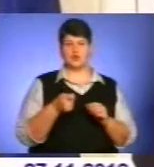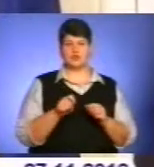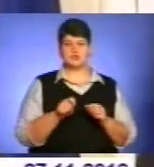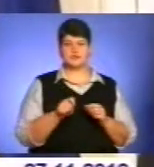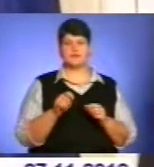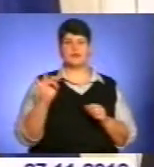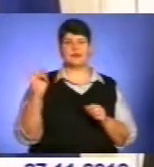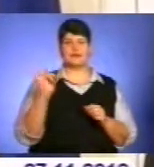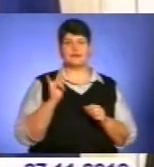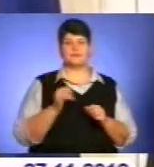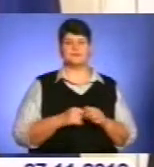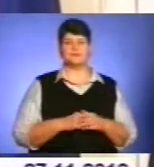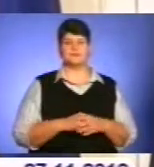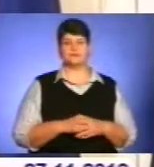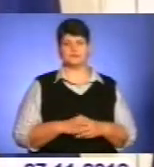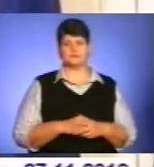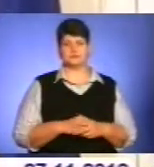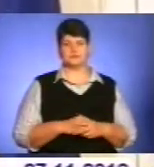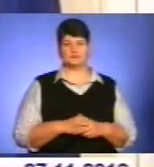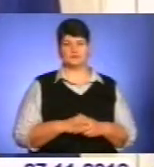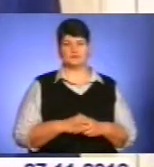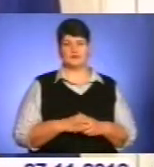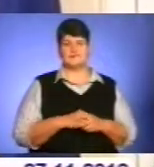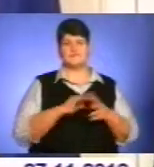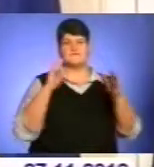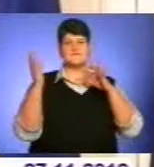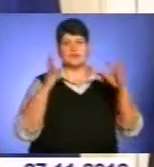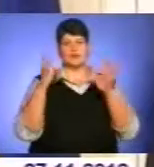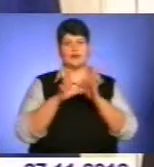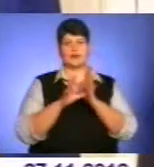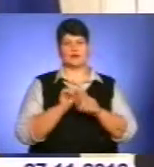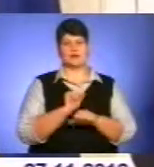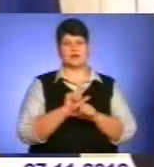вітроелектростанцій.